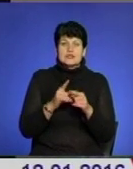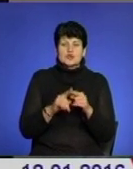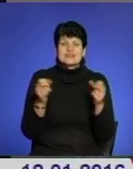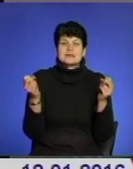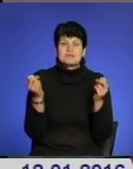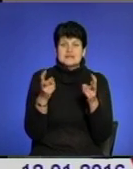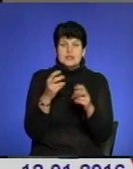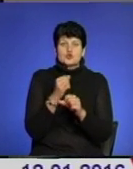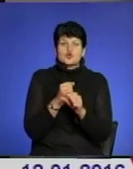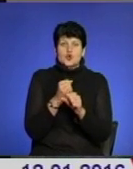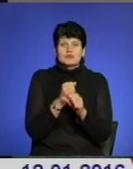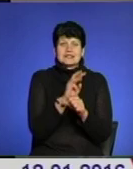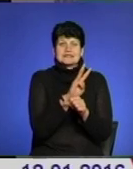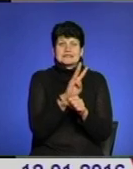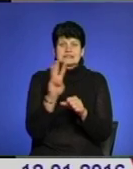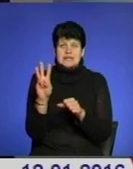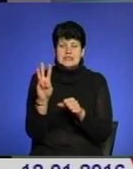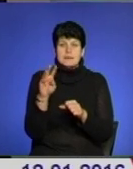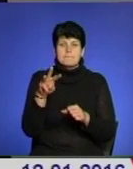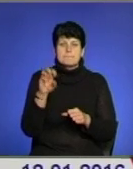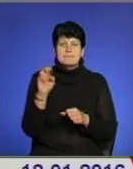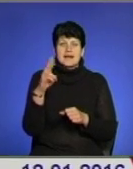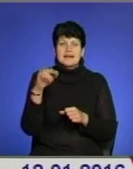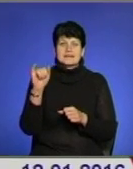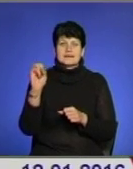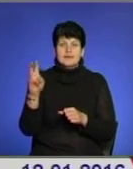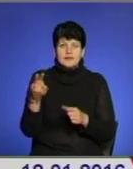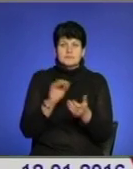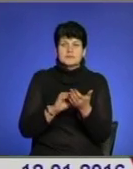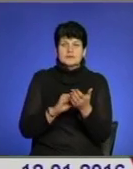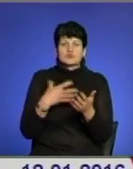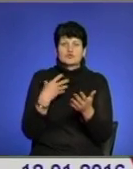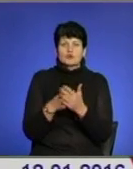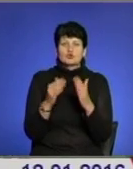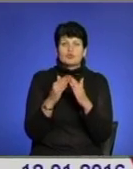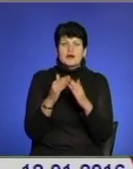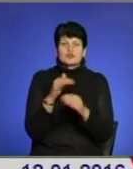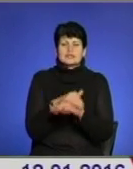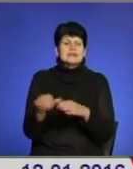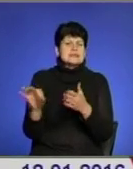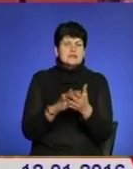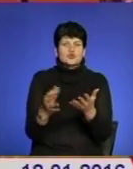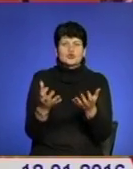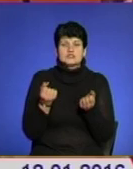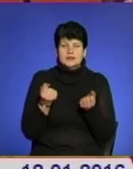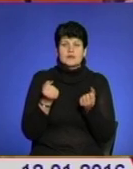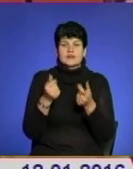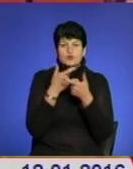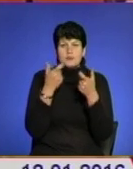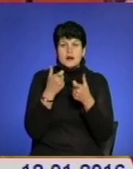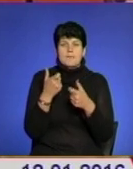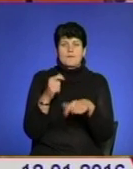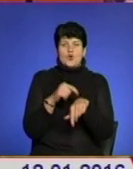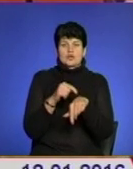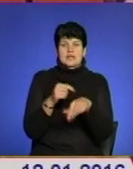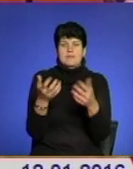спеціально розробленому сайті Медікал вводимо свою домашню адресу і одразу отримуємо інформацію про години прийому мого